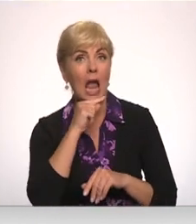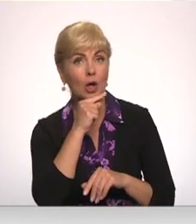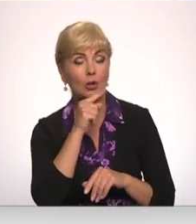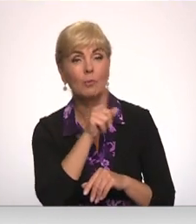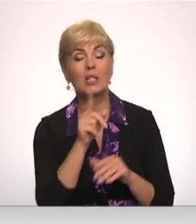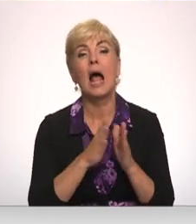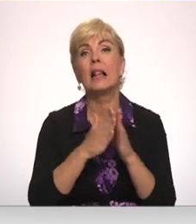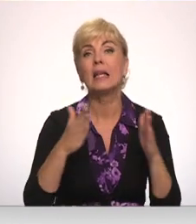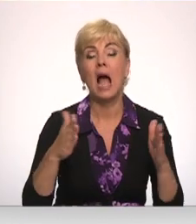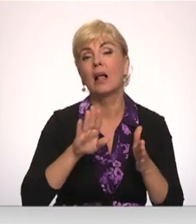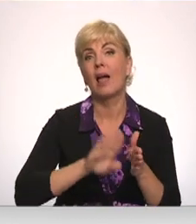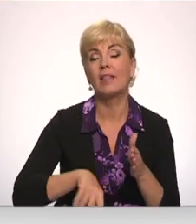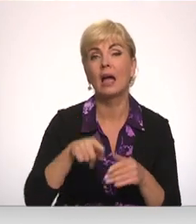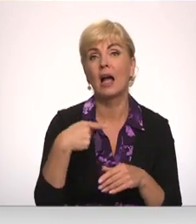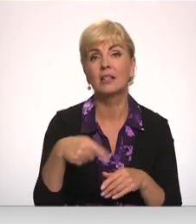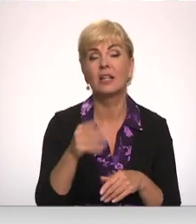lielāka nekā citur Eiropas savienībā. Kāpatlāvā.